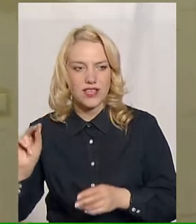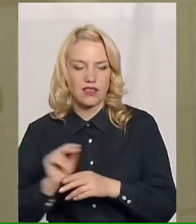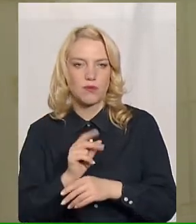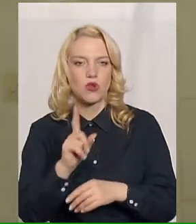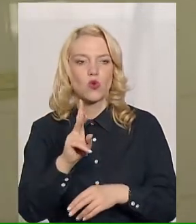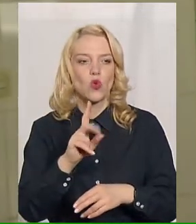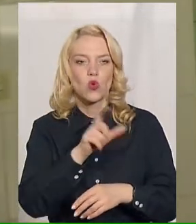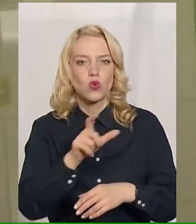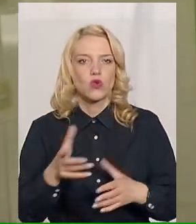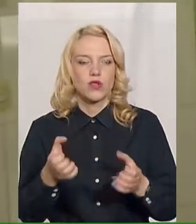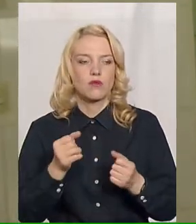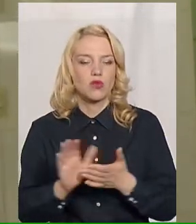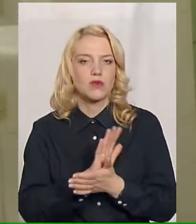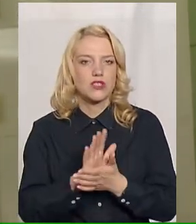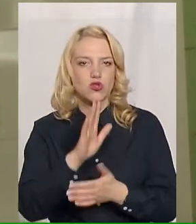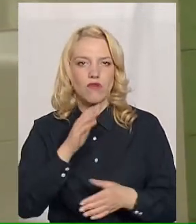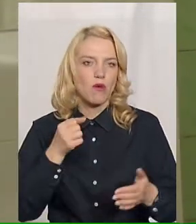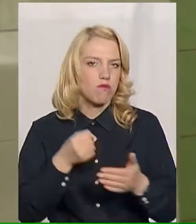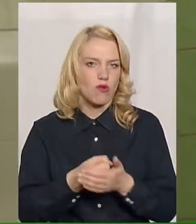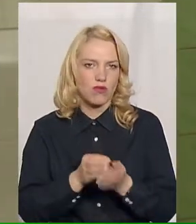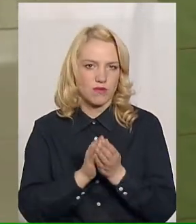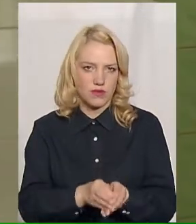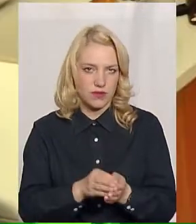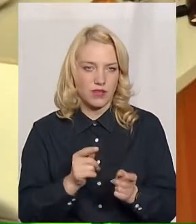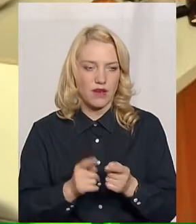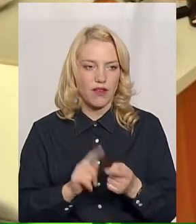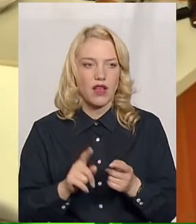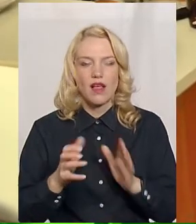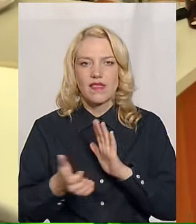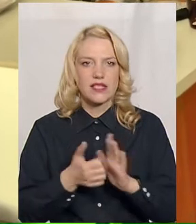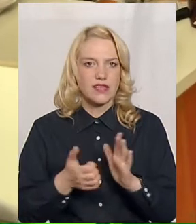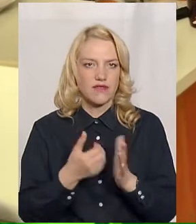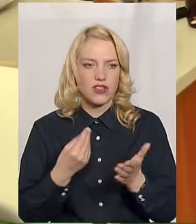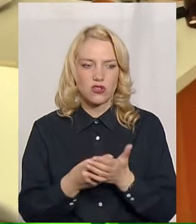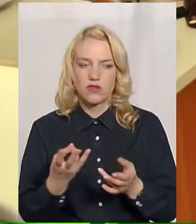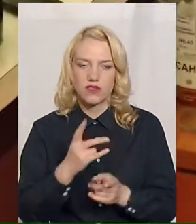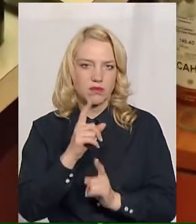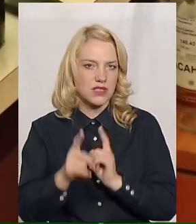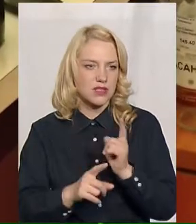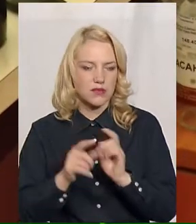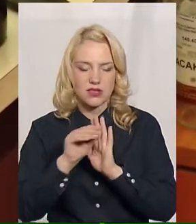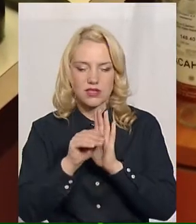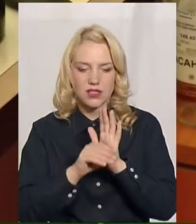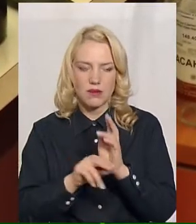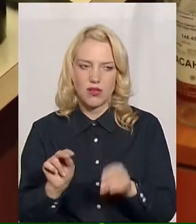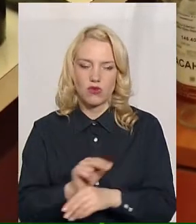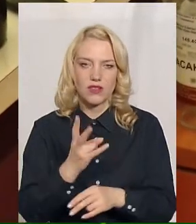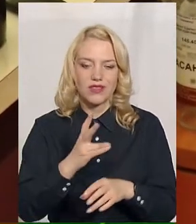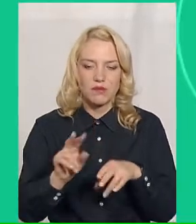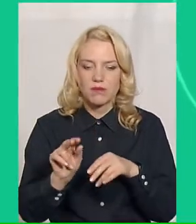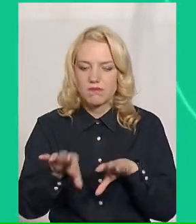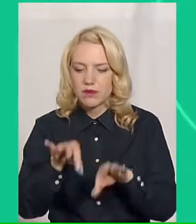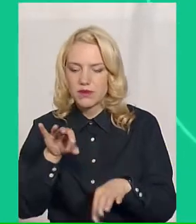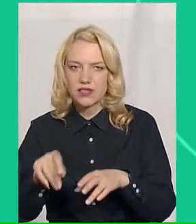каже Олександр Касяндрук. Пояснює, у зв'язку із недостатнім фінансуванням, потрібно змінювати схеми лікування і підбирати інші, дешевші